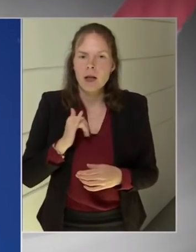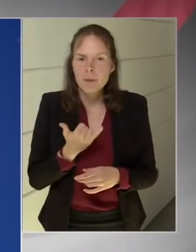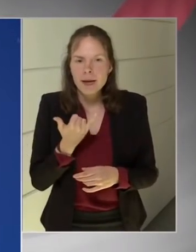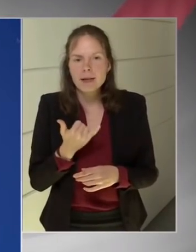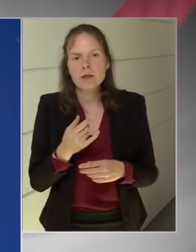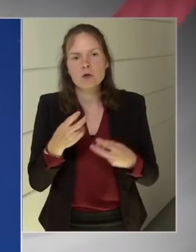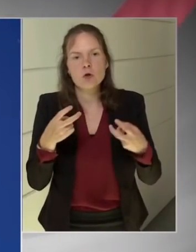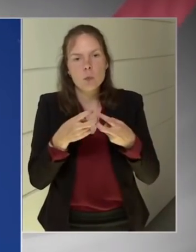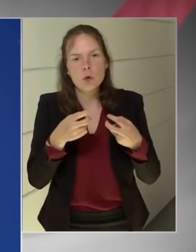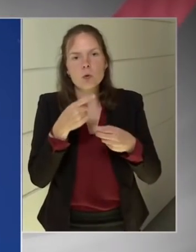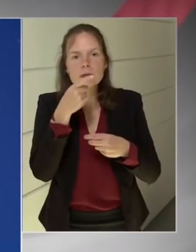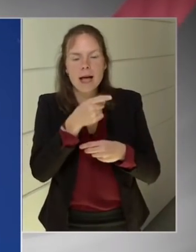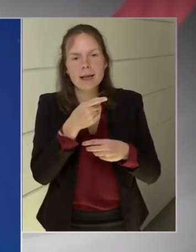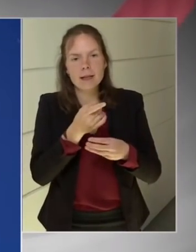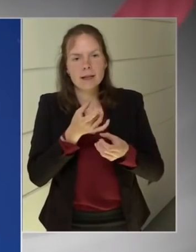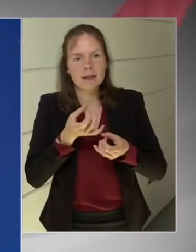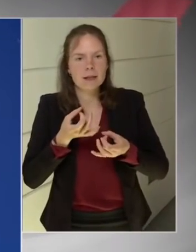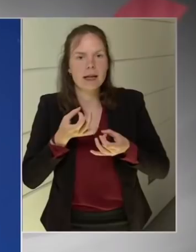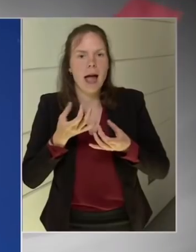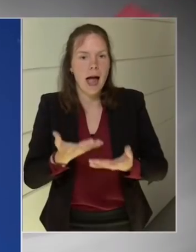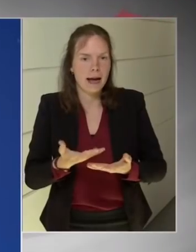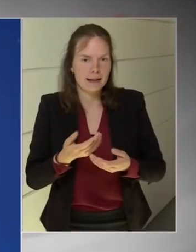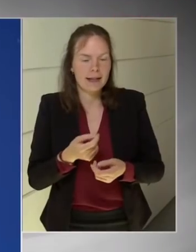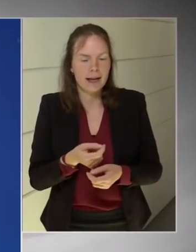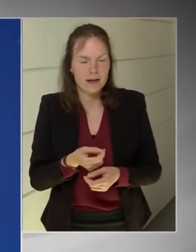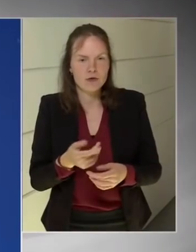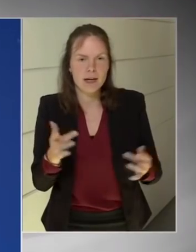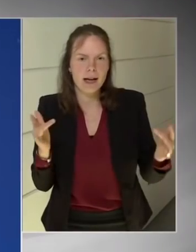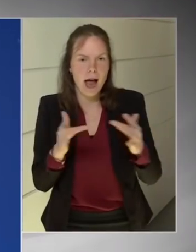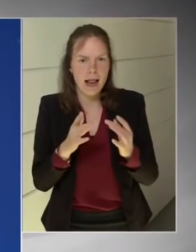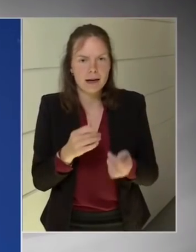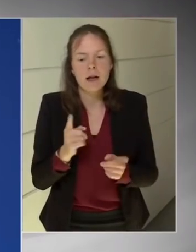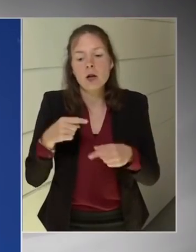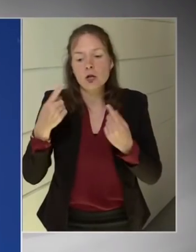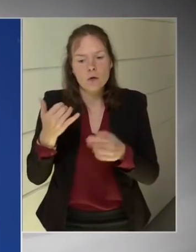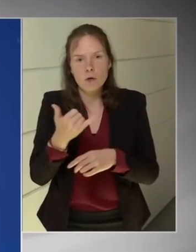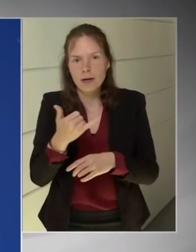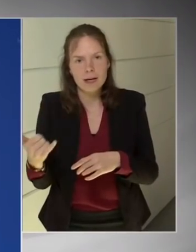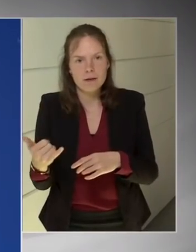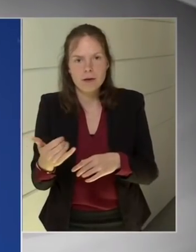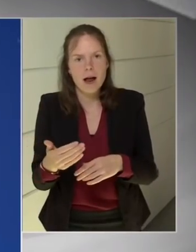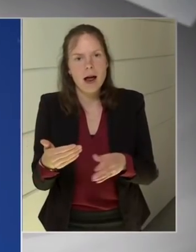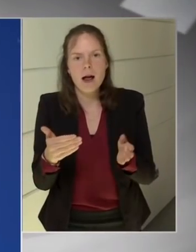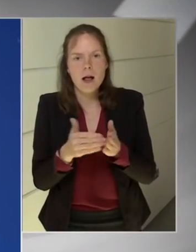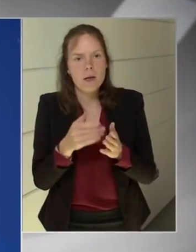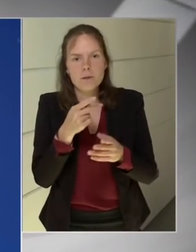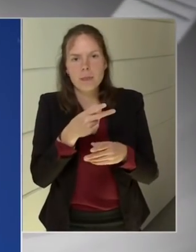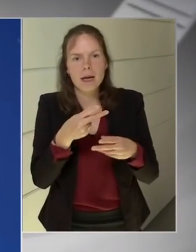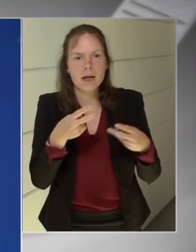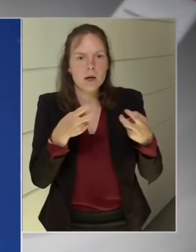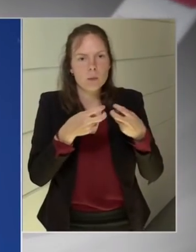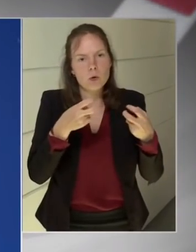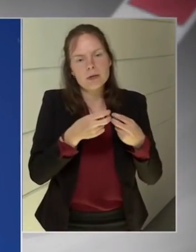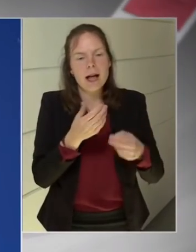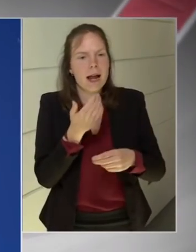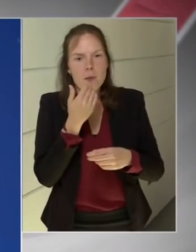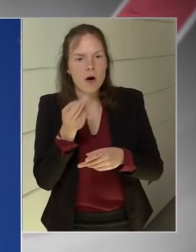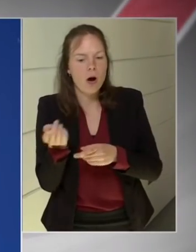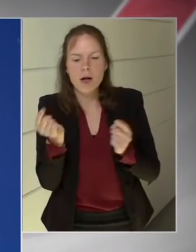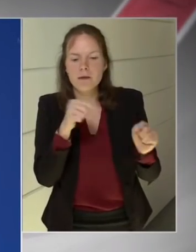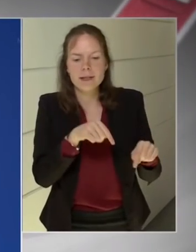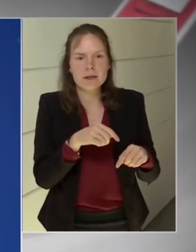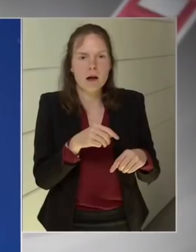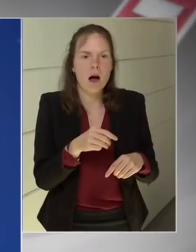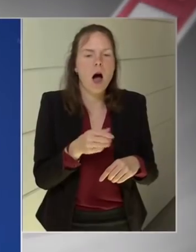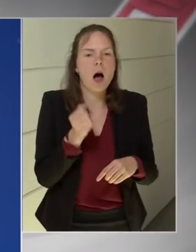%-os lesz a jelenlegi bizonytalan környezetben meghatározható előrejelzések szerint. Ennek ellenére és a